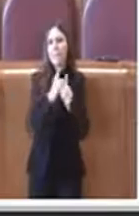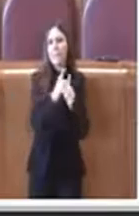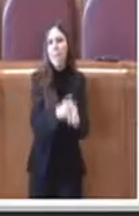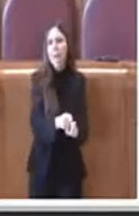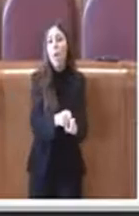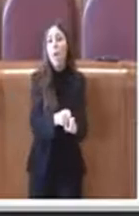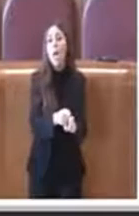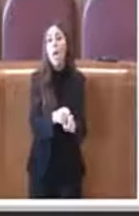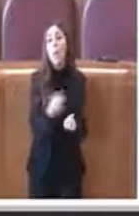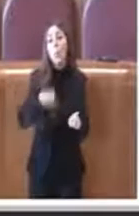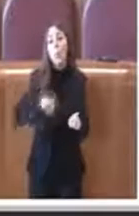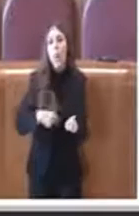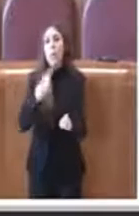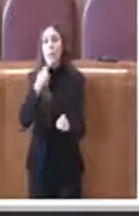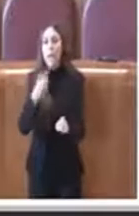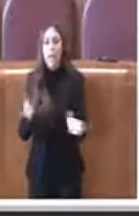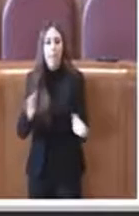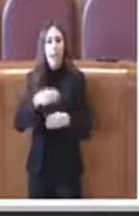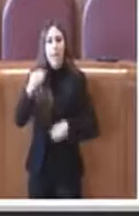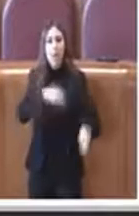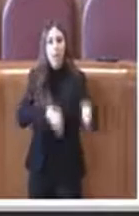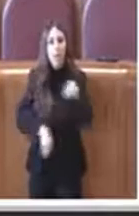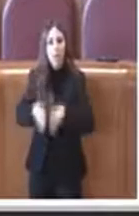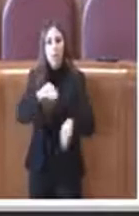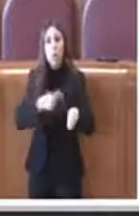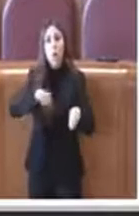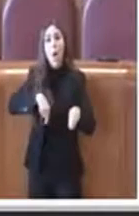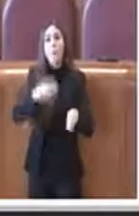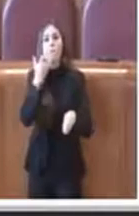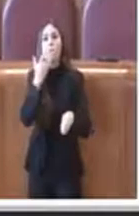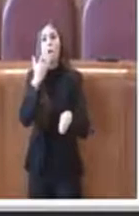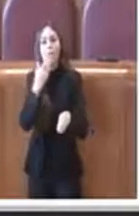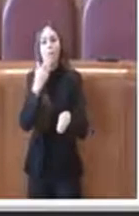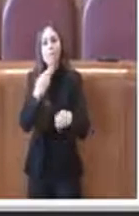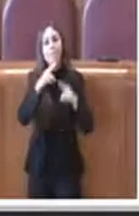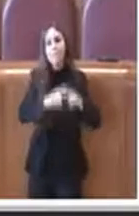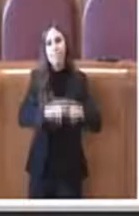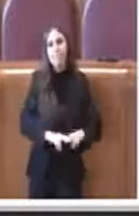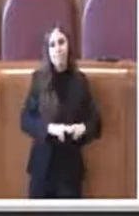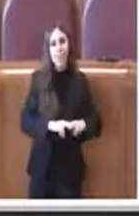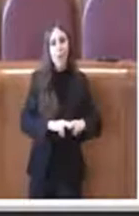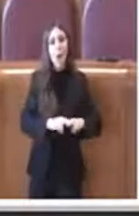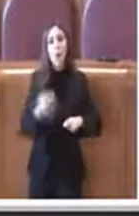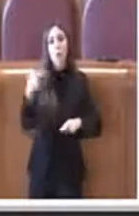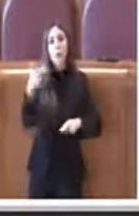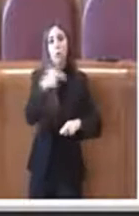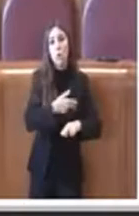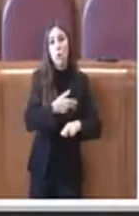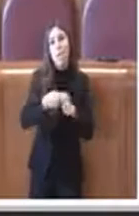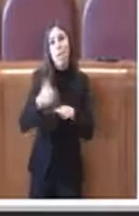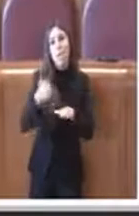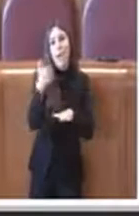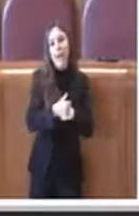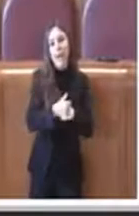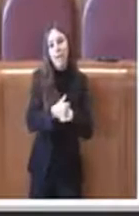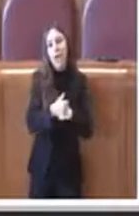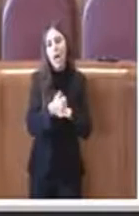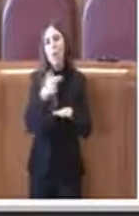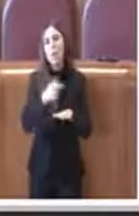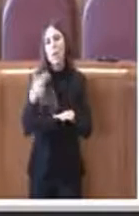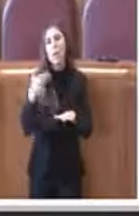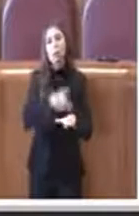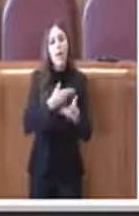che abbiamo detto in campagna elettorale ovvero che volevamo salvaguardare le società di Roma Capitale come società